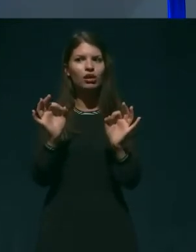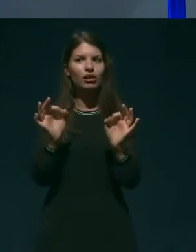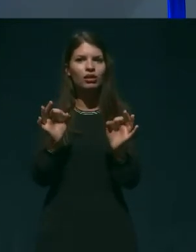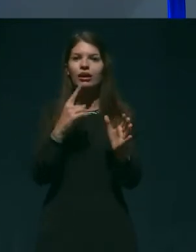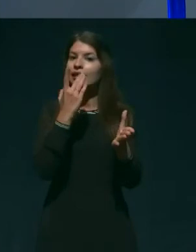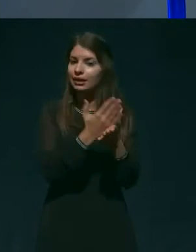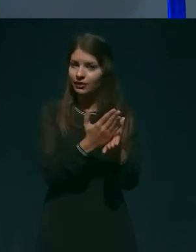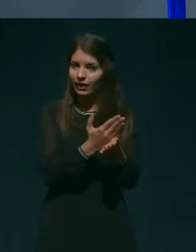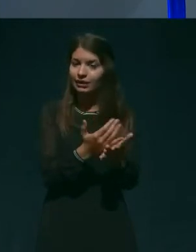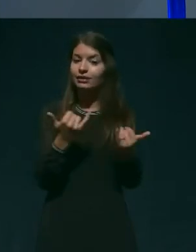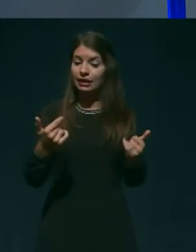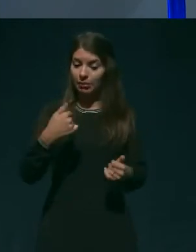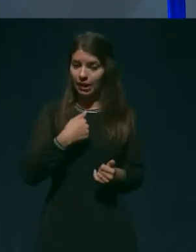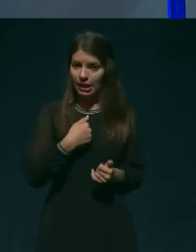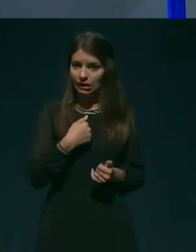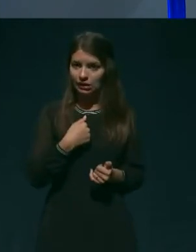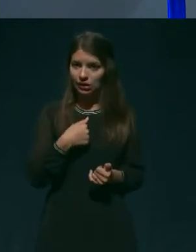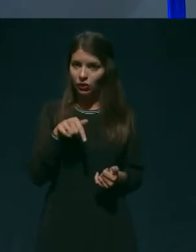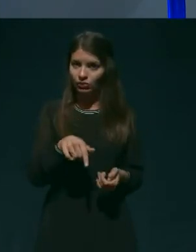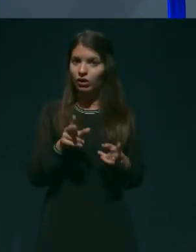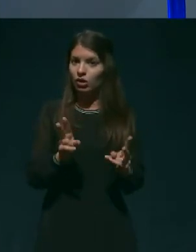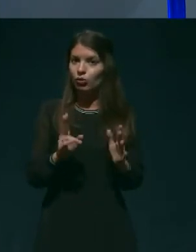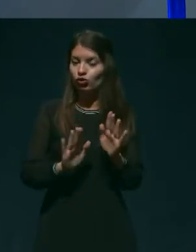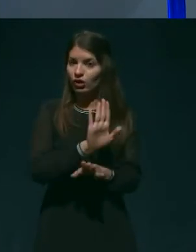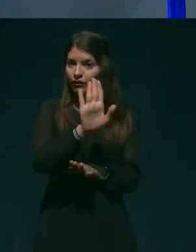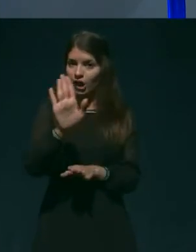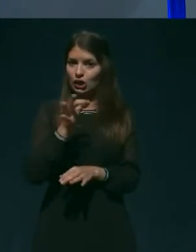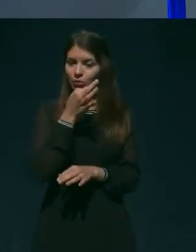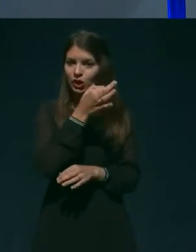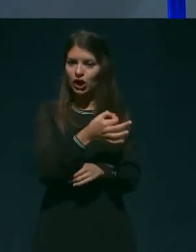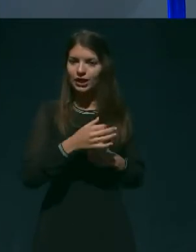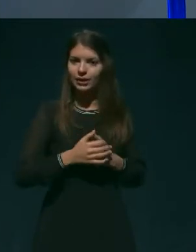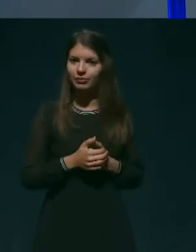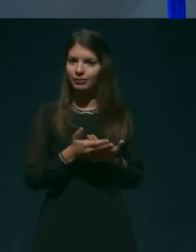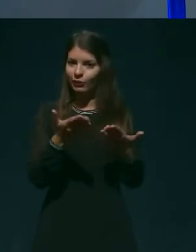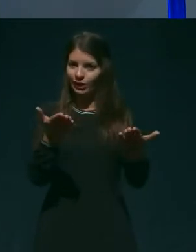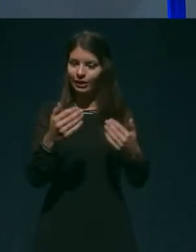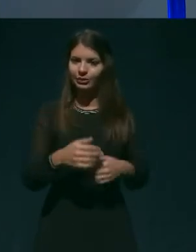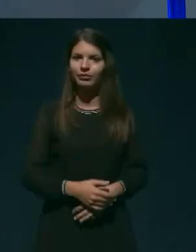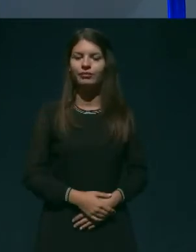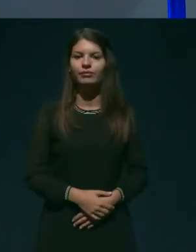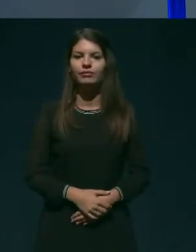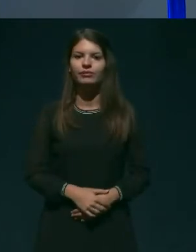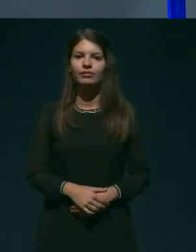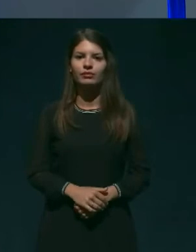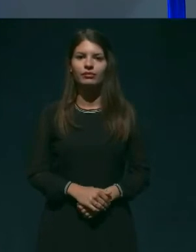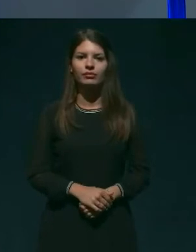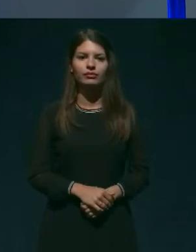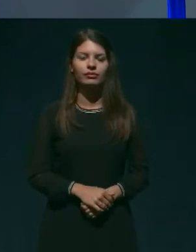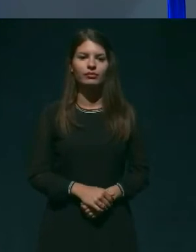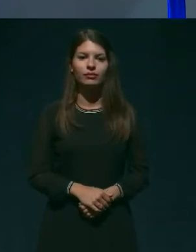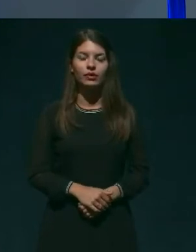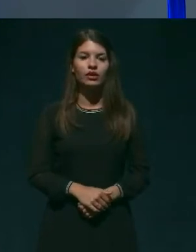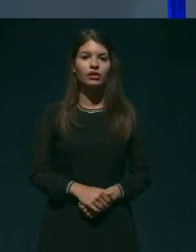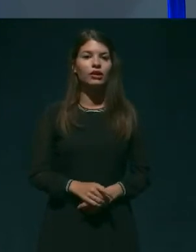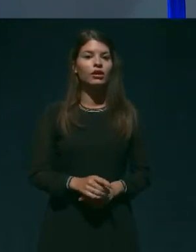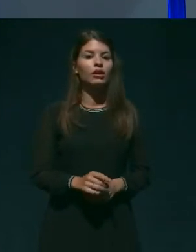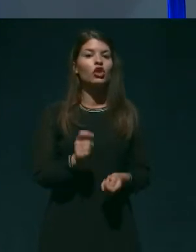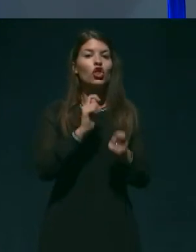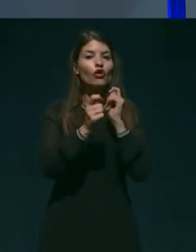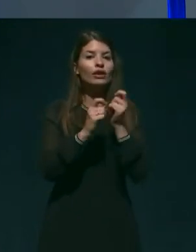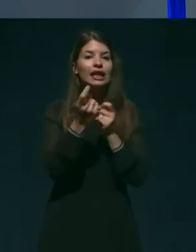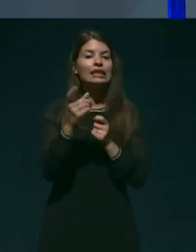sem na voljo tudi za morebitna vprašanja. Izvolite. Aleš Galbe, novinar Dnevnika,